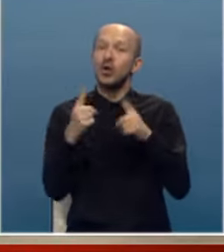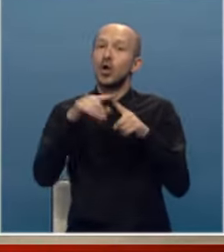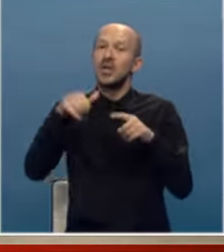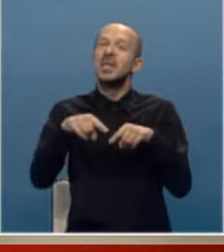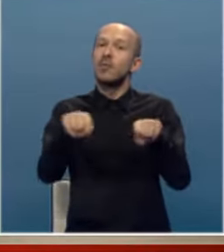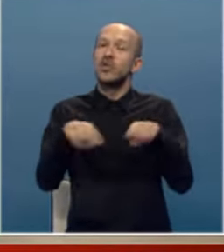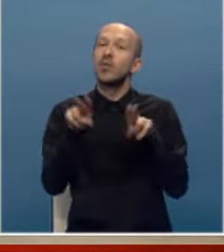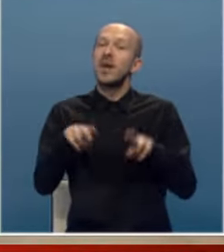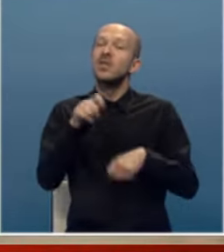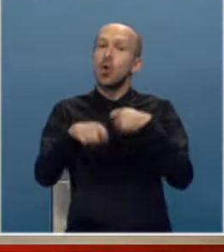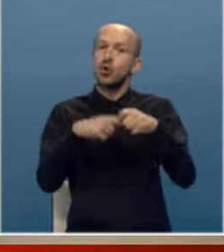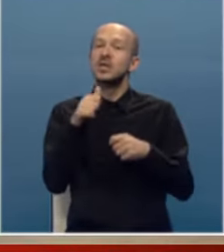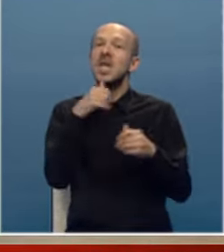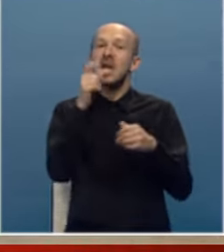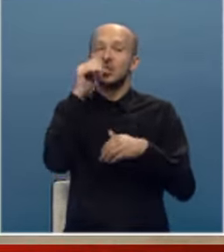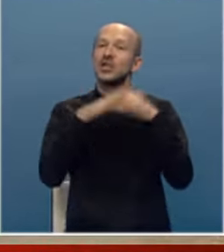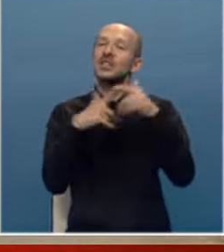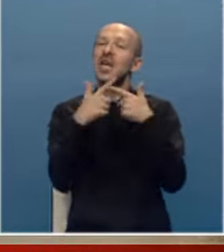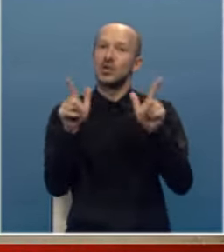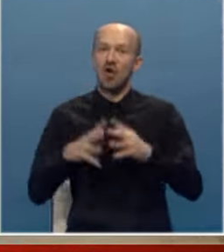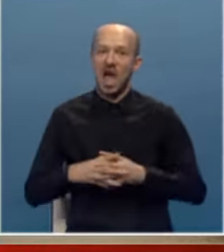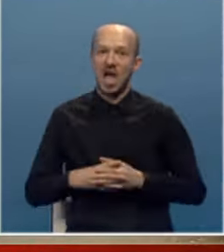odnosno imovinsko-pravni odnosi i građevinske dozvole.